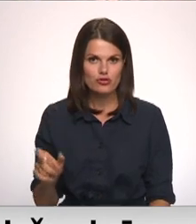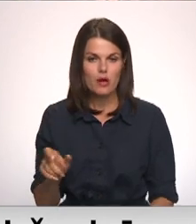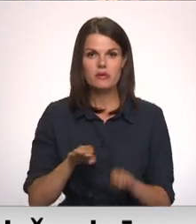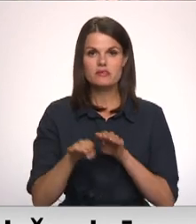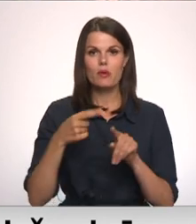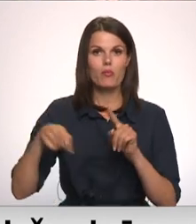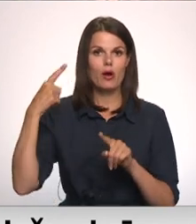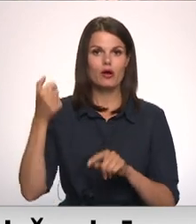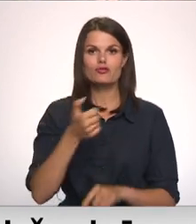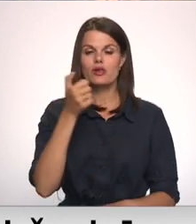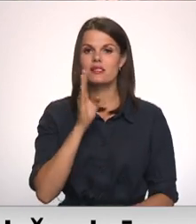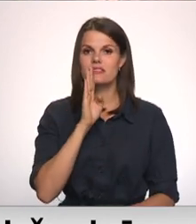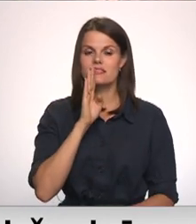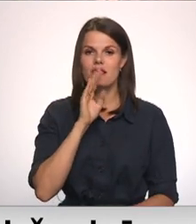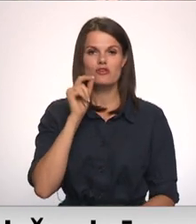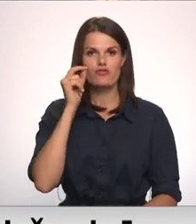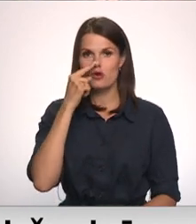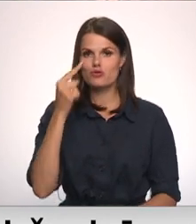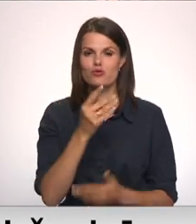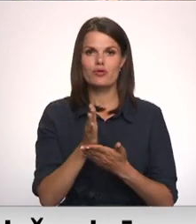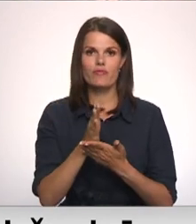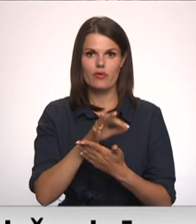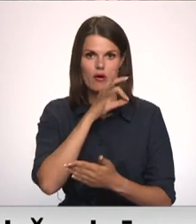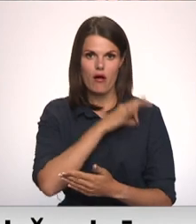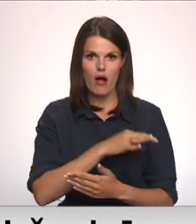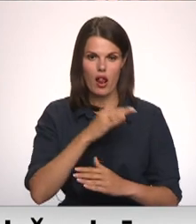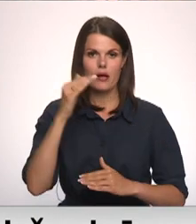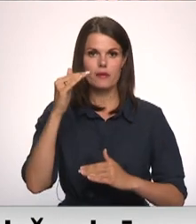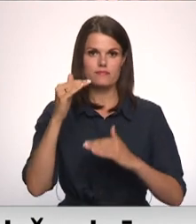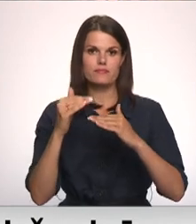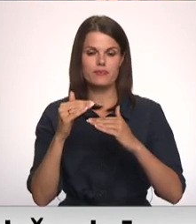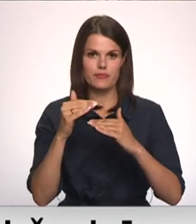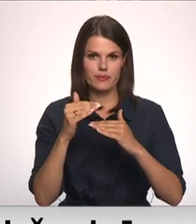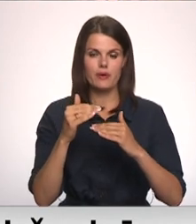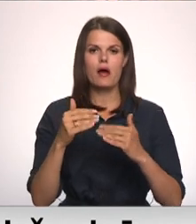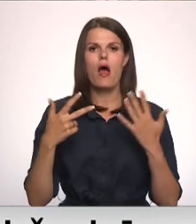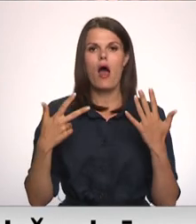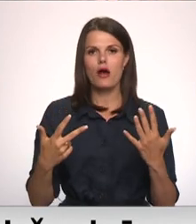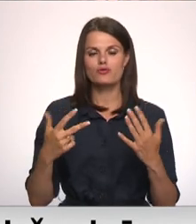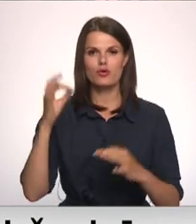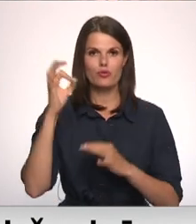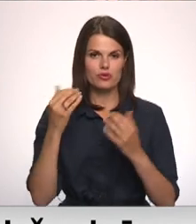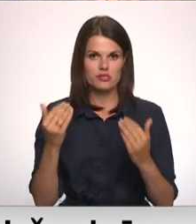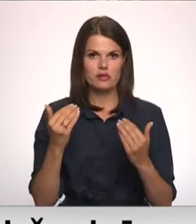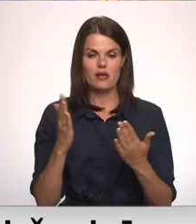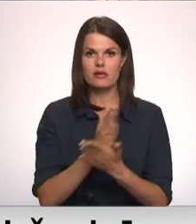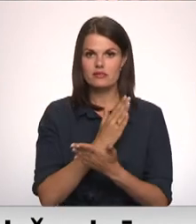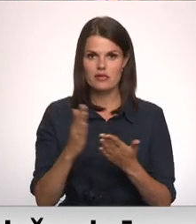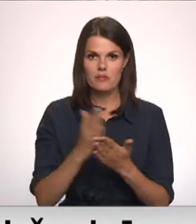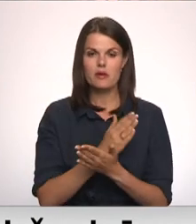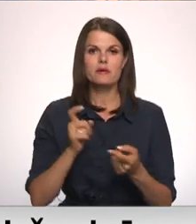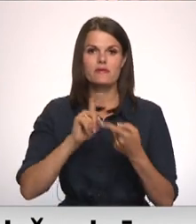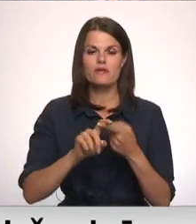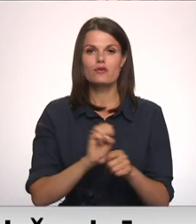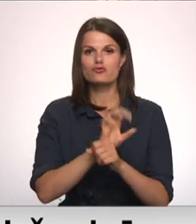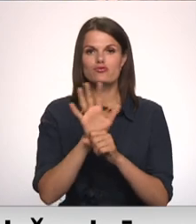iepriekšējo gadu sieviešu un vīriešu stundas vidējo atalgojuma plaisas samazinājusies gandrīz par 8% punktiem. To ir ietekmējis